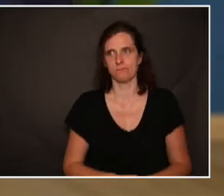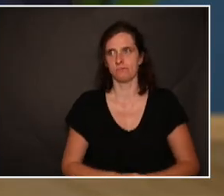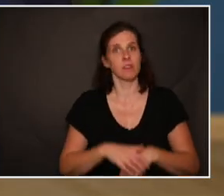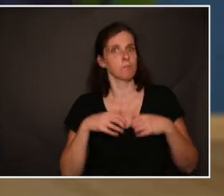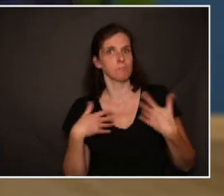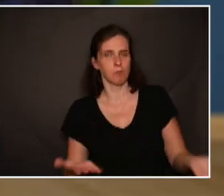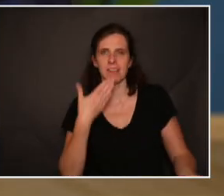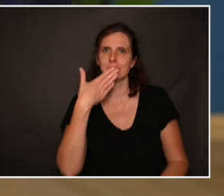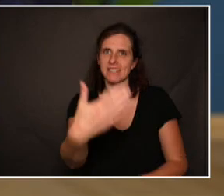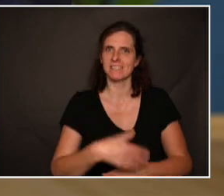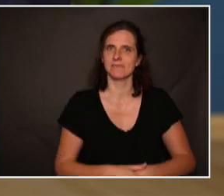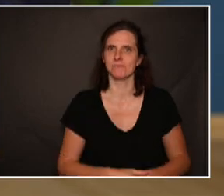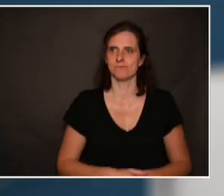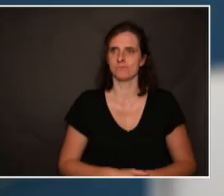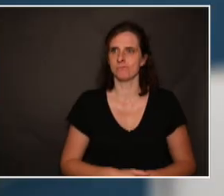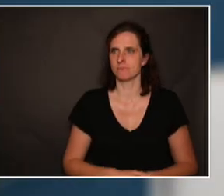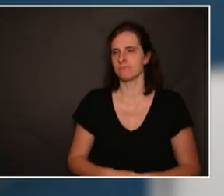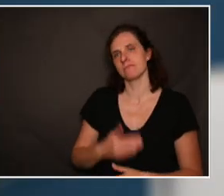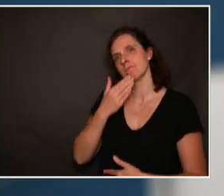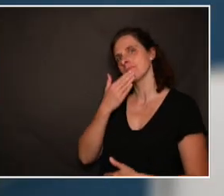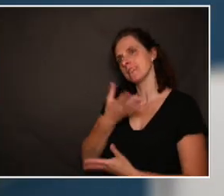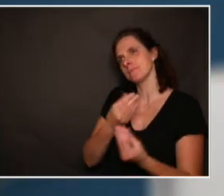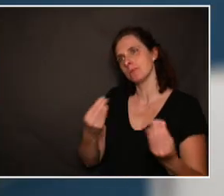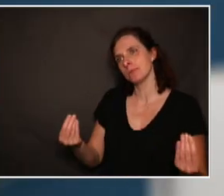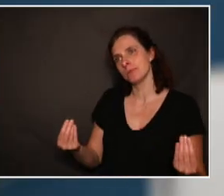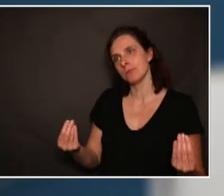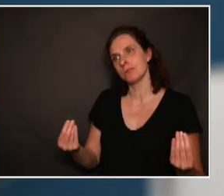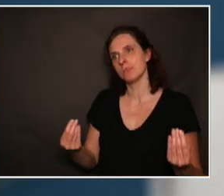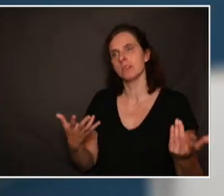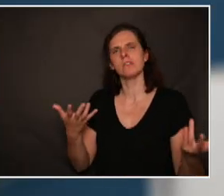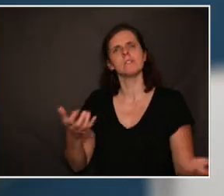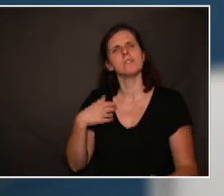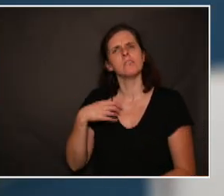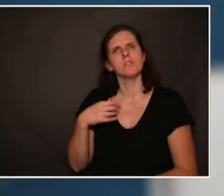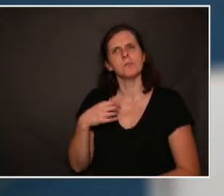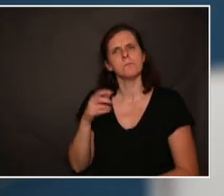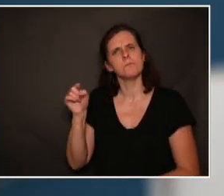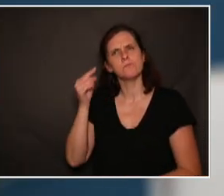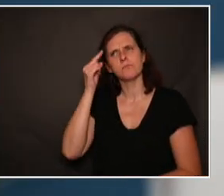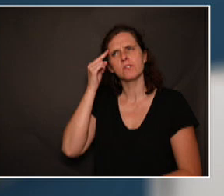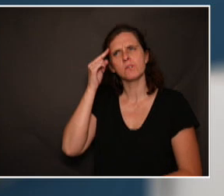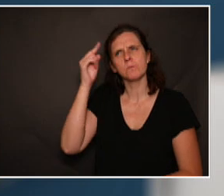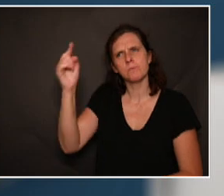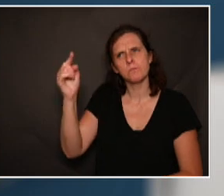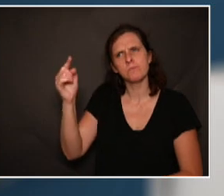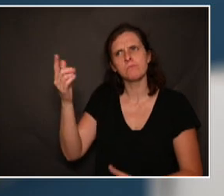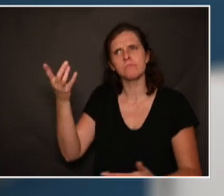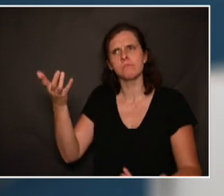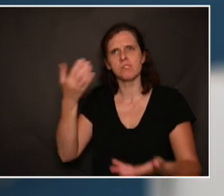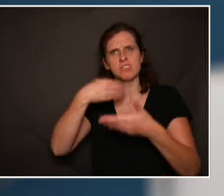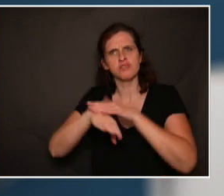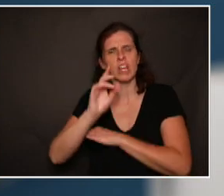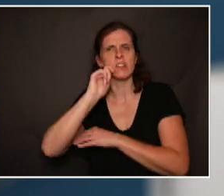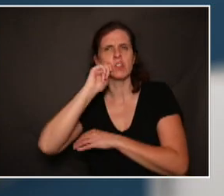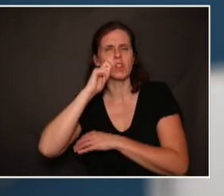Voilà, je vous remercie. Merci beaucoup. Vous pensez donc, est-ce qu'un passage chez le